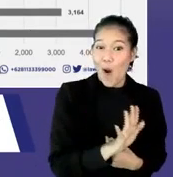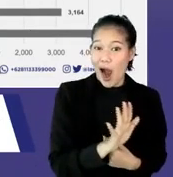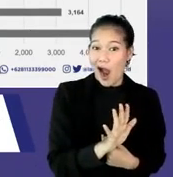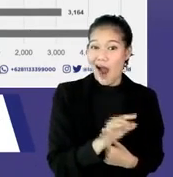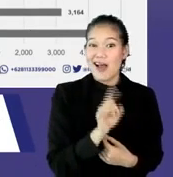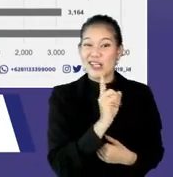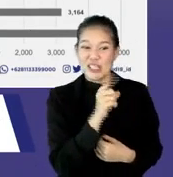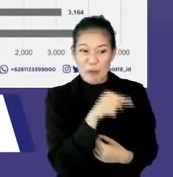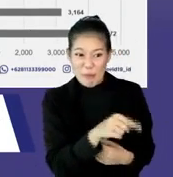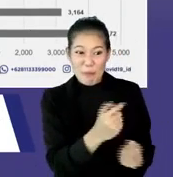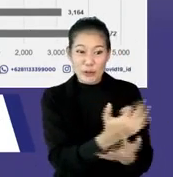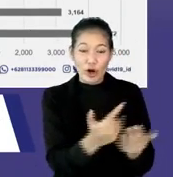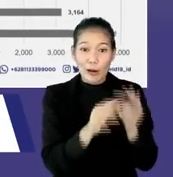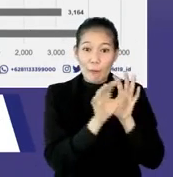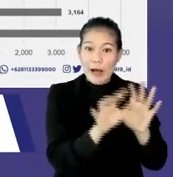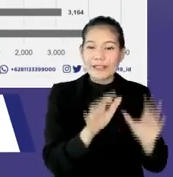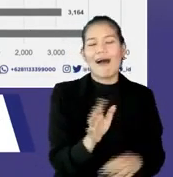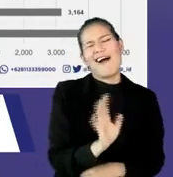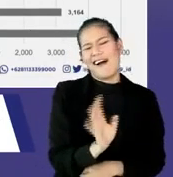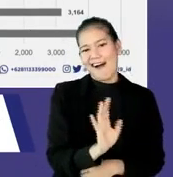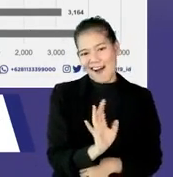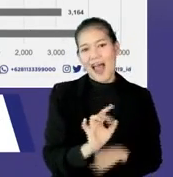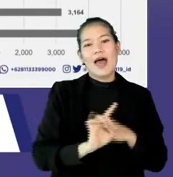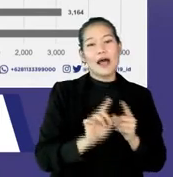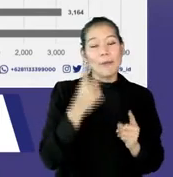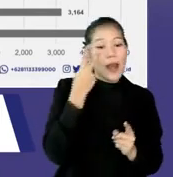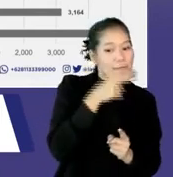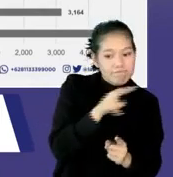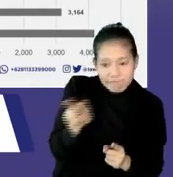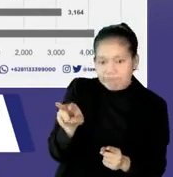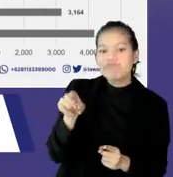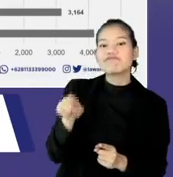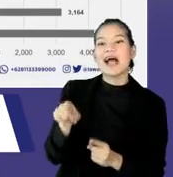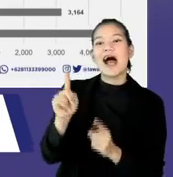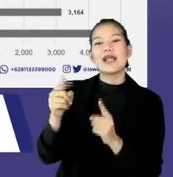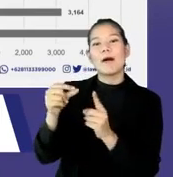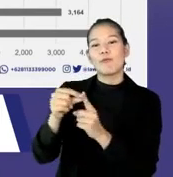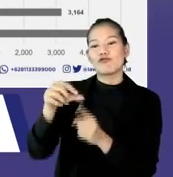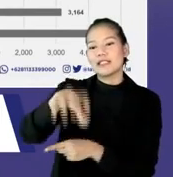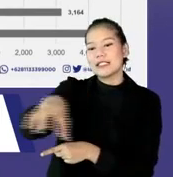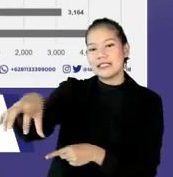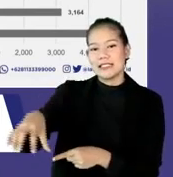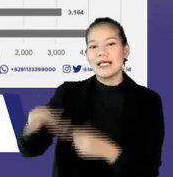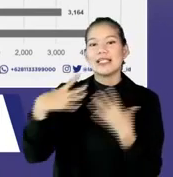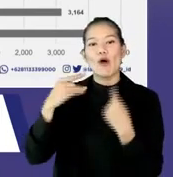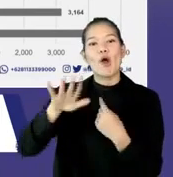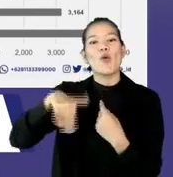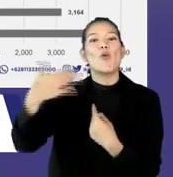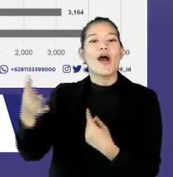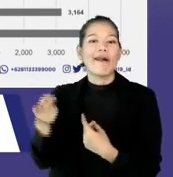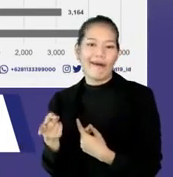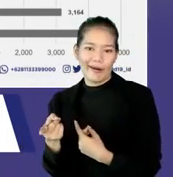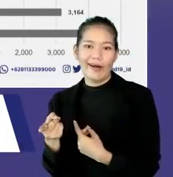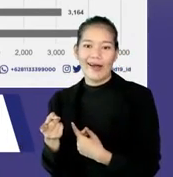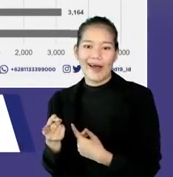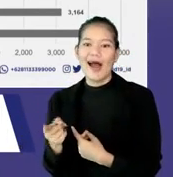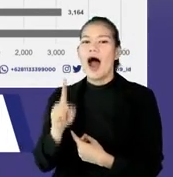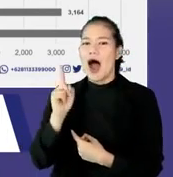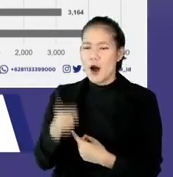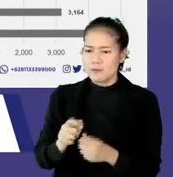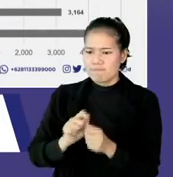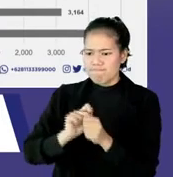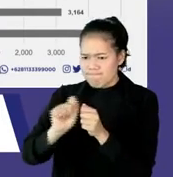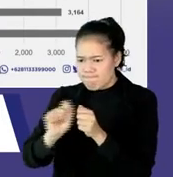yang notabene memiliki jumlah penduduk yang banyak, tapi juga berasal dari provinsi-provinsi di luar Jawa. Dan ini yang harus kita